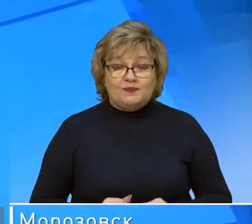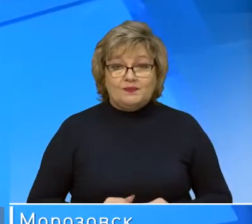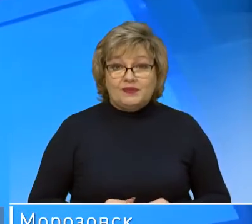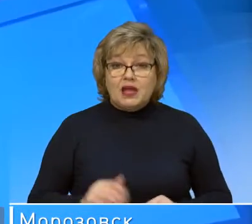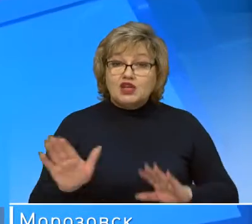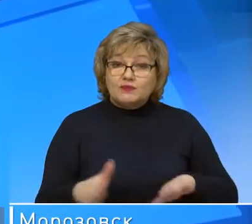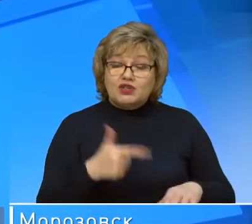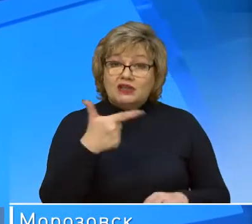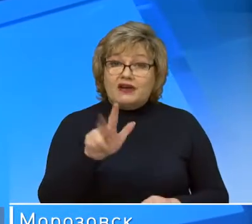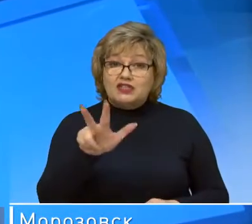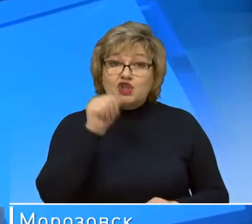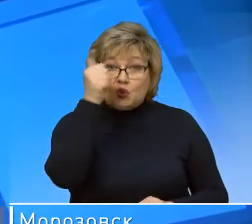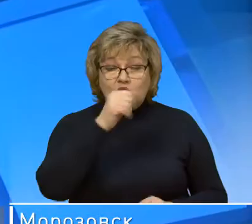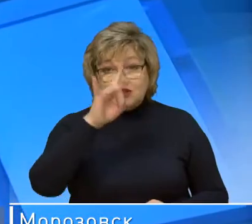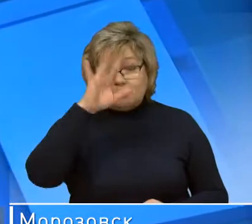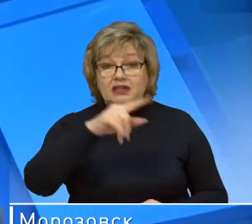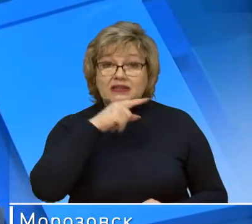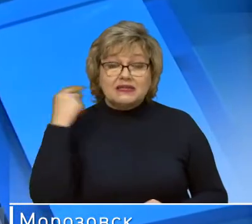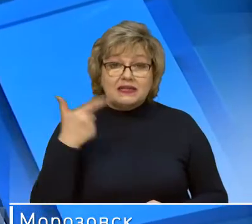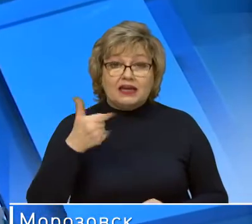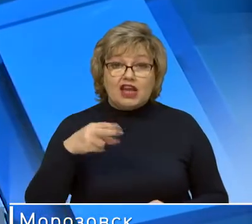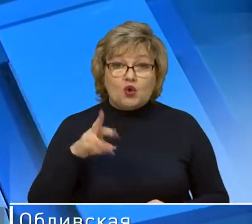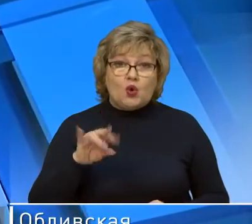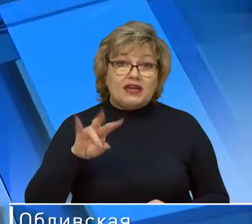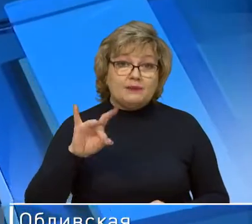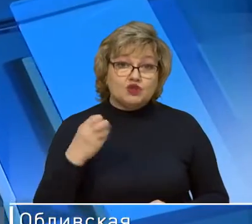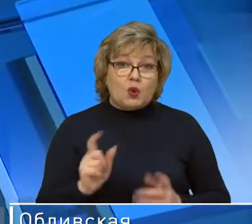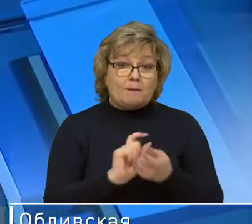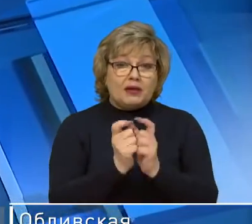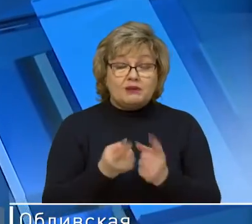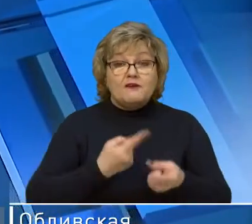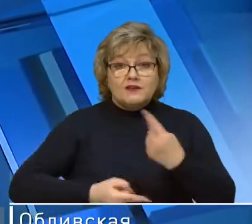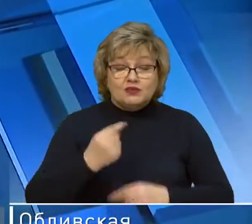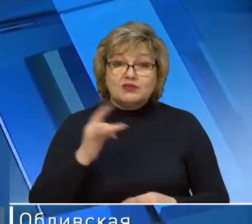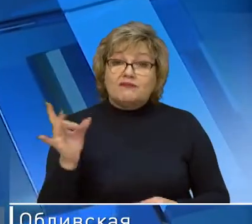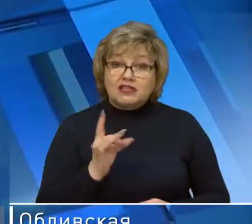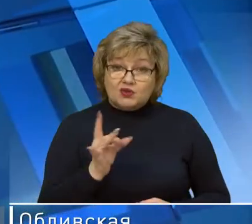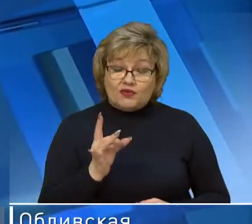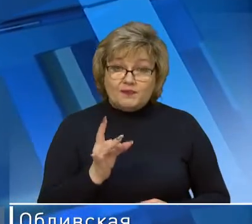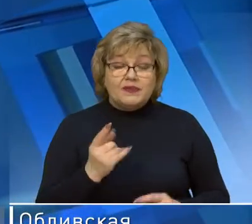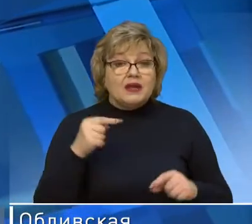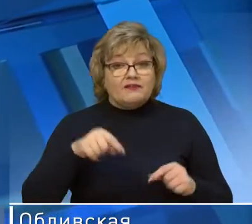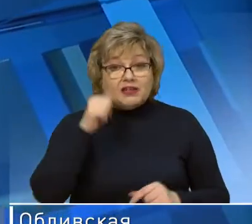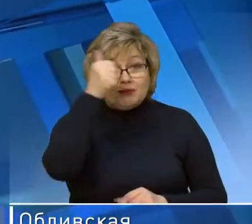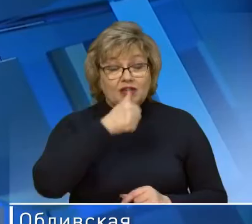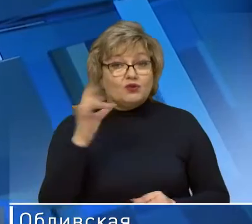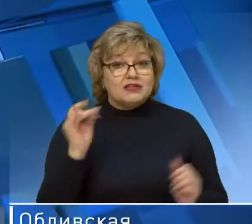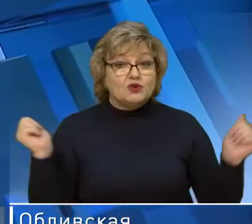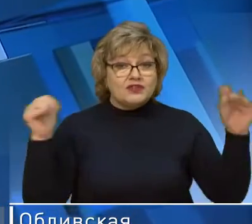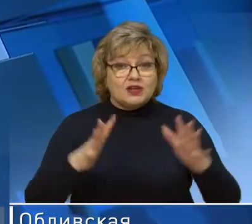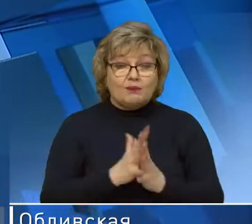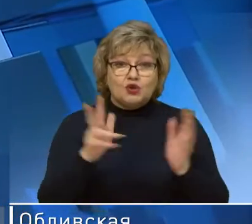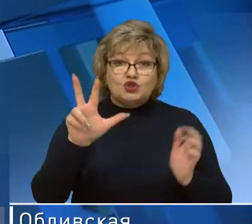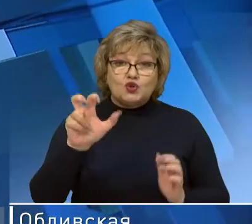Спустя 23 года чемпионат России по греко-римской борьбе вернулся в Донскую столицу. В этом году в Ростов съехали